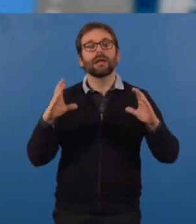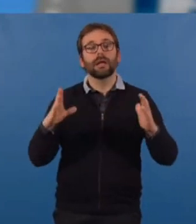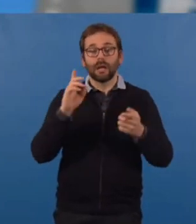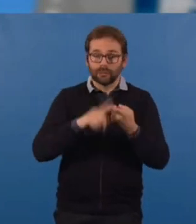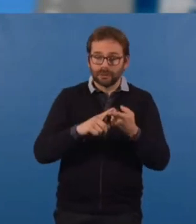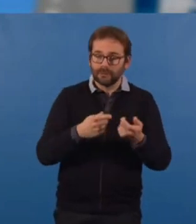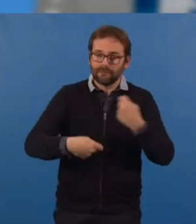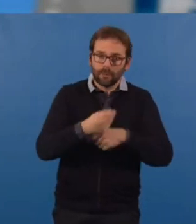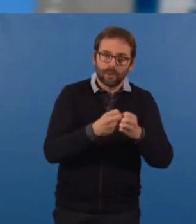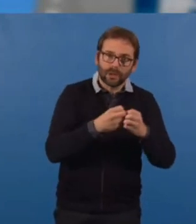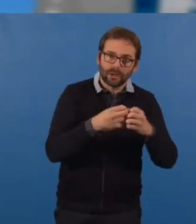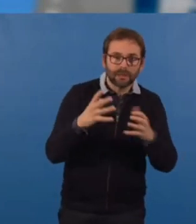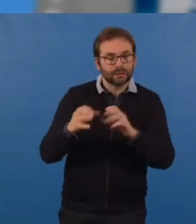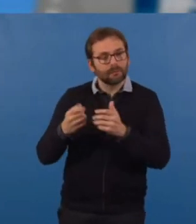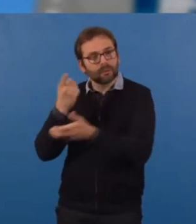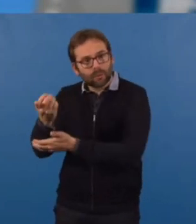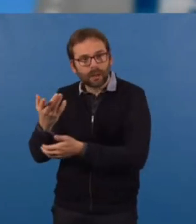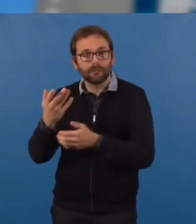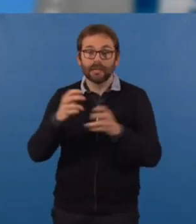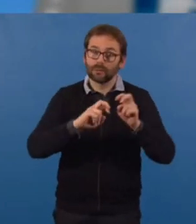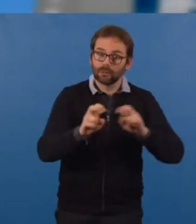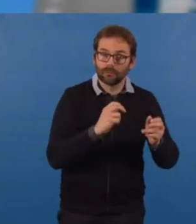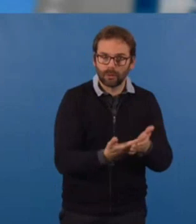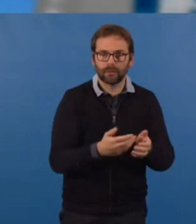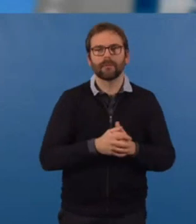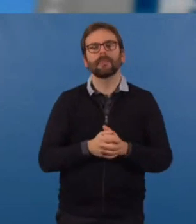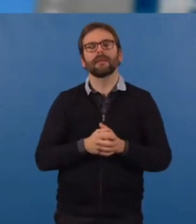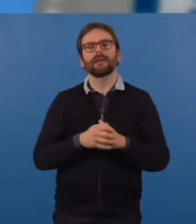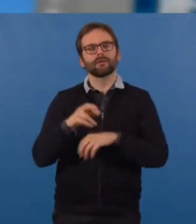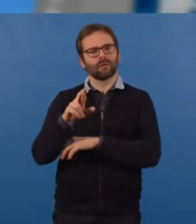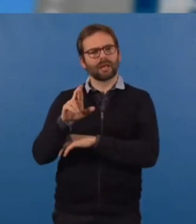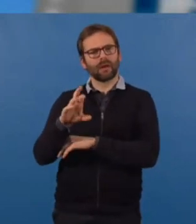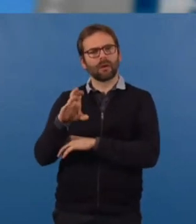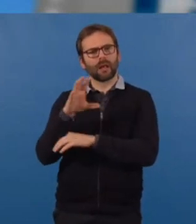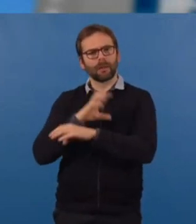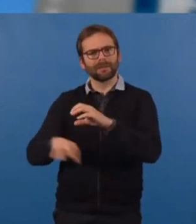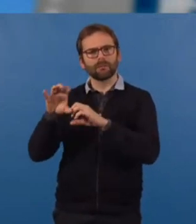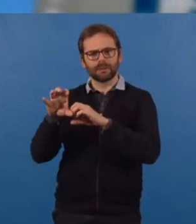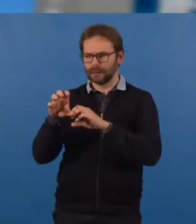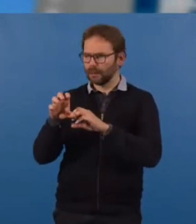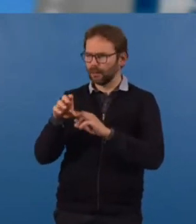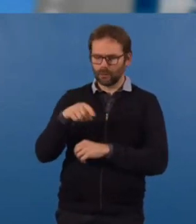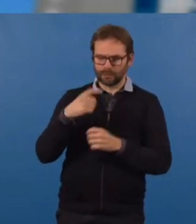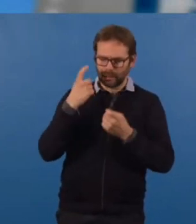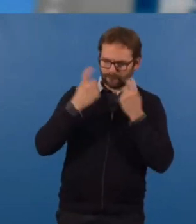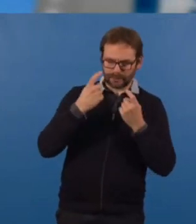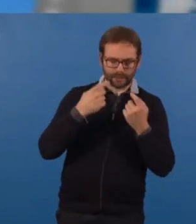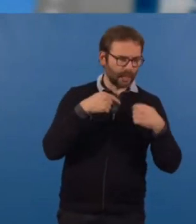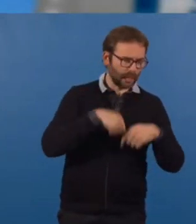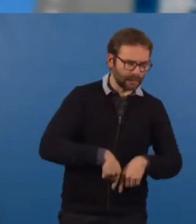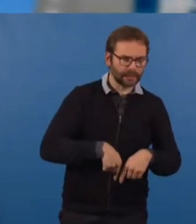développement économique durable. La création de ce RER métropolitain doit être l'objet d'une grande concertation entre l'Etat, la